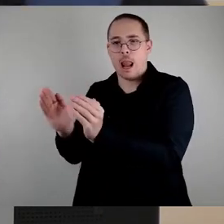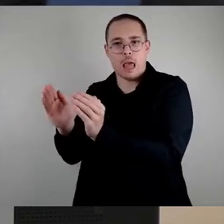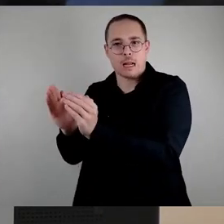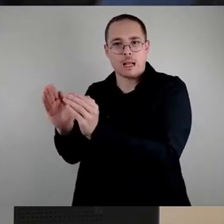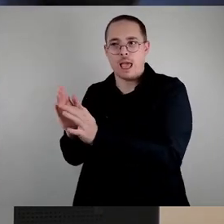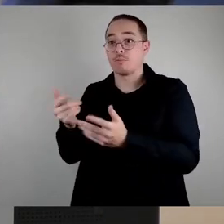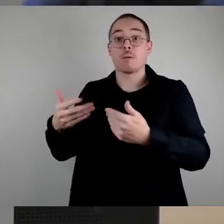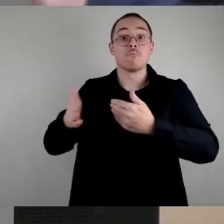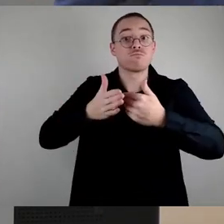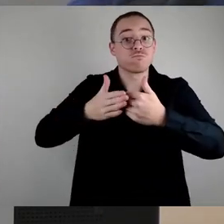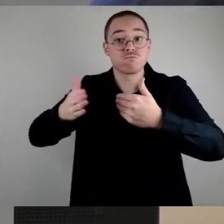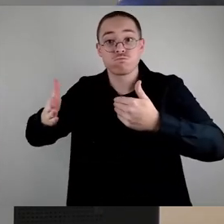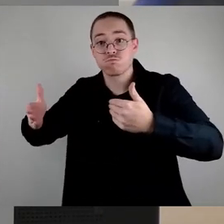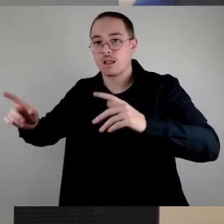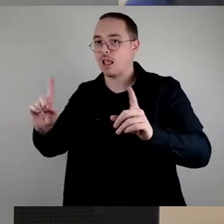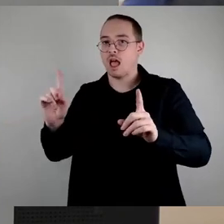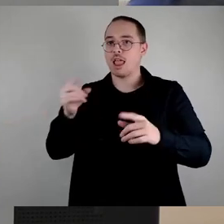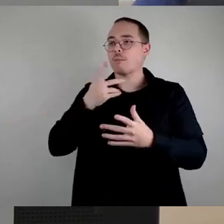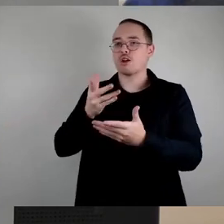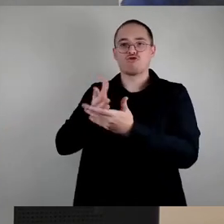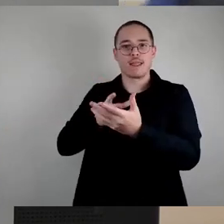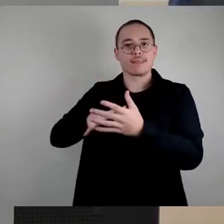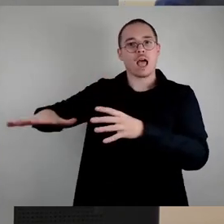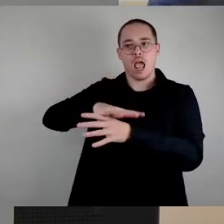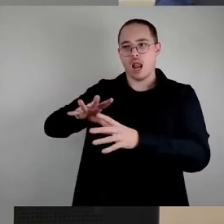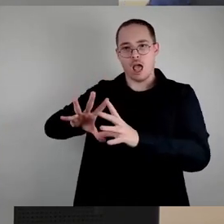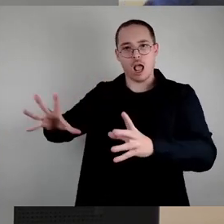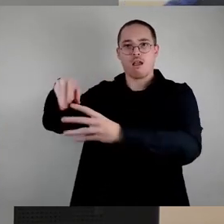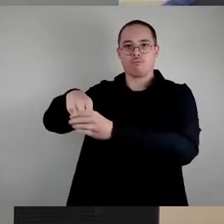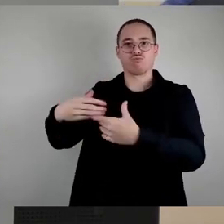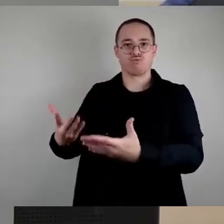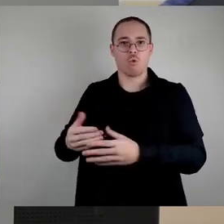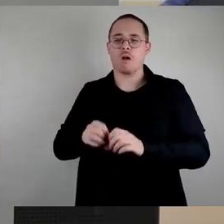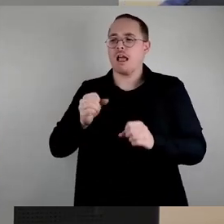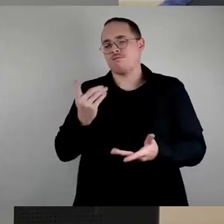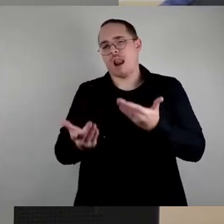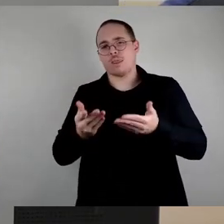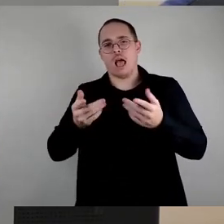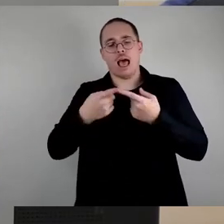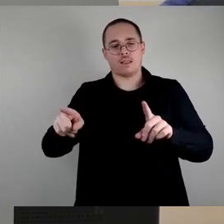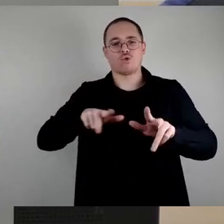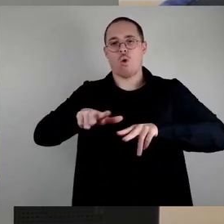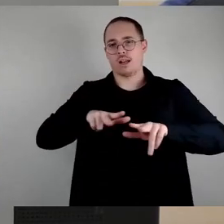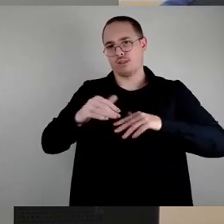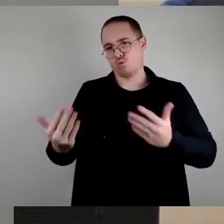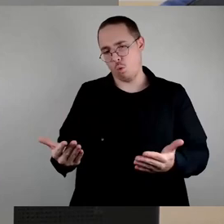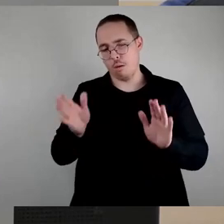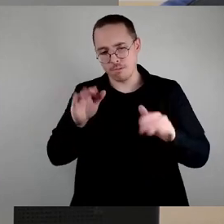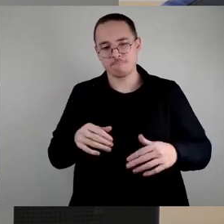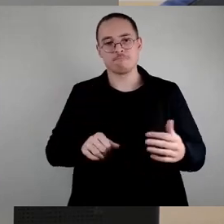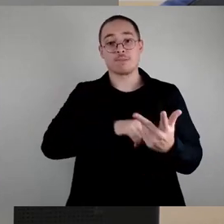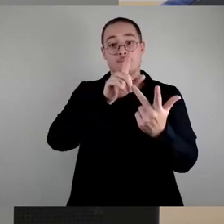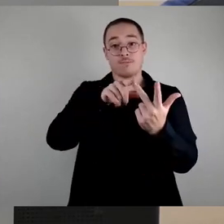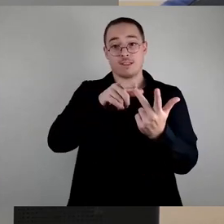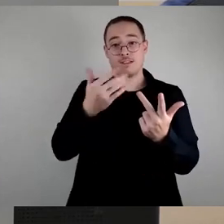Stadtteilumgriff, was man sicherlich auch anders organisieren kann als den Neubaubestand. Und wir haben jetzt die neuen Bestände, die wir zum Beispiel im